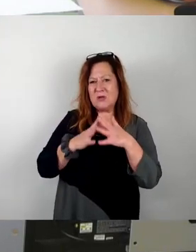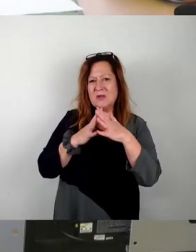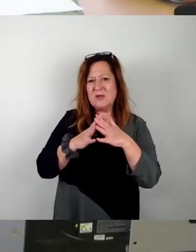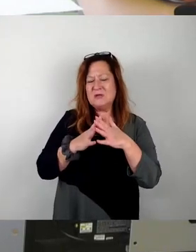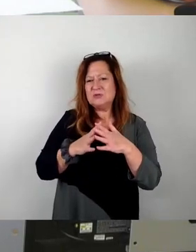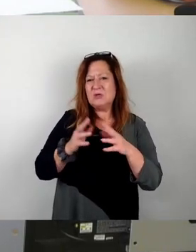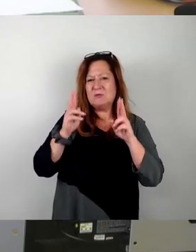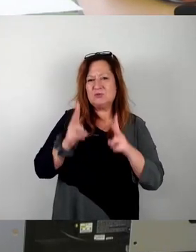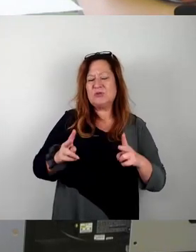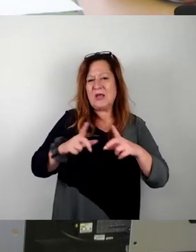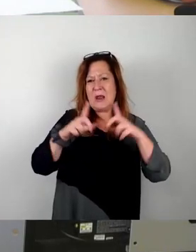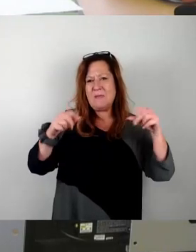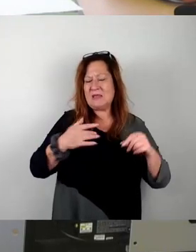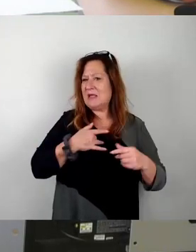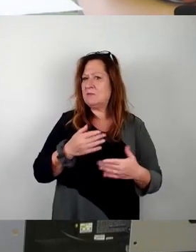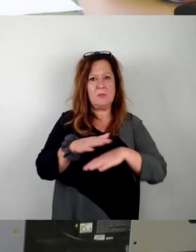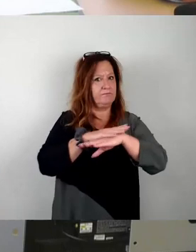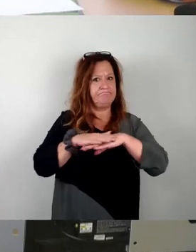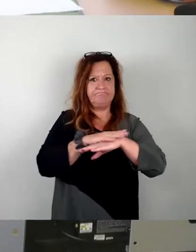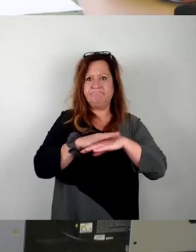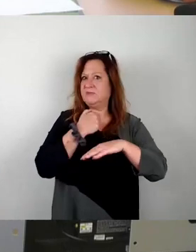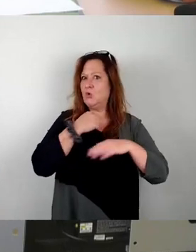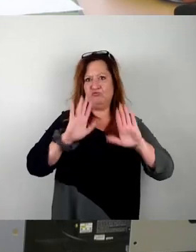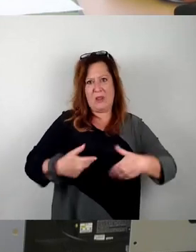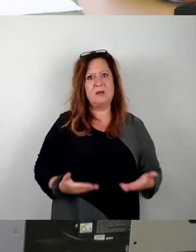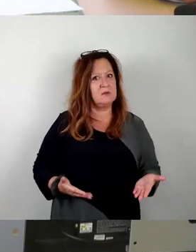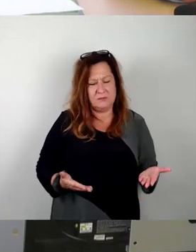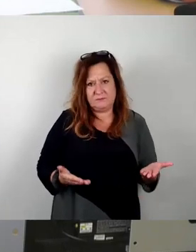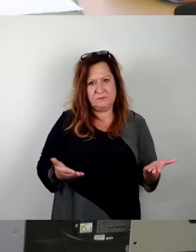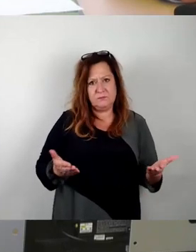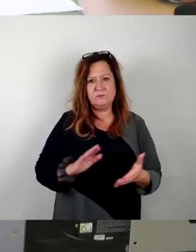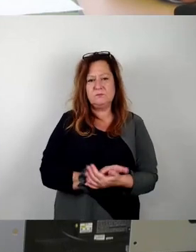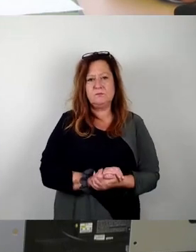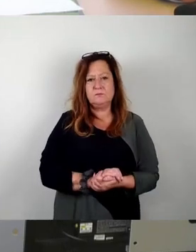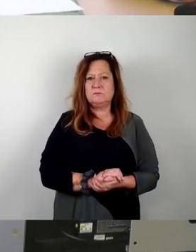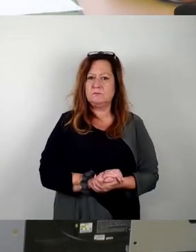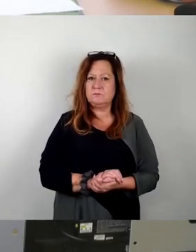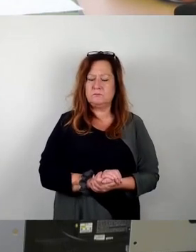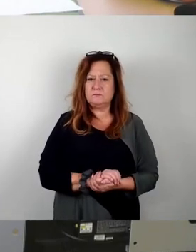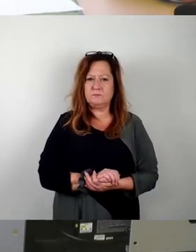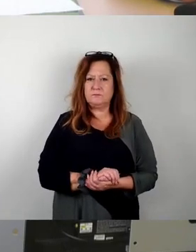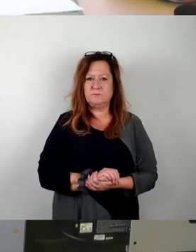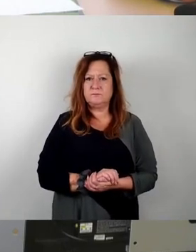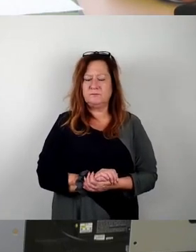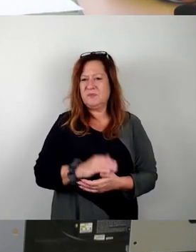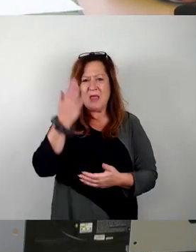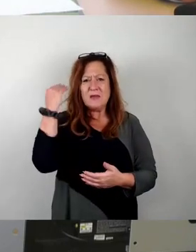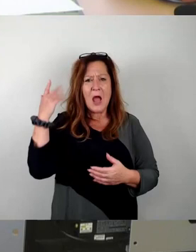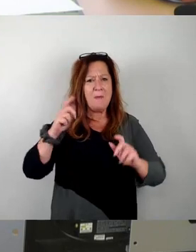gewesen wäre. Das war Anlass für einen Antrag, damals geschrieben von Rot-Rot-Grün, ein